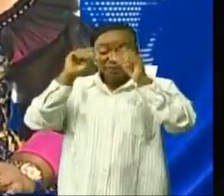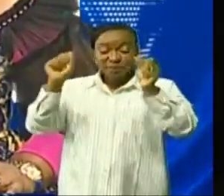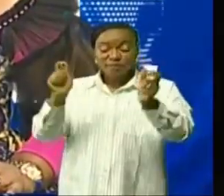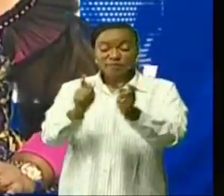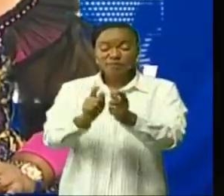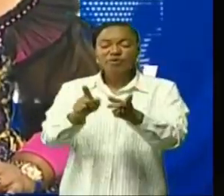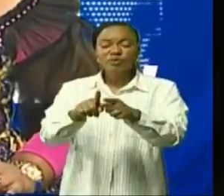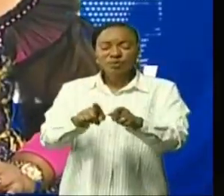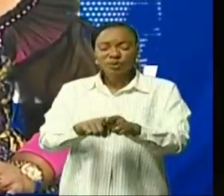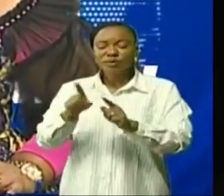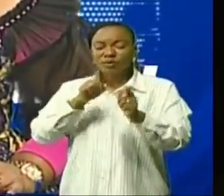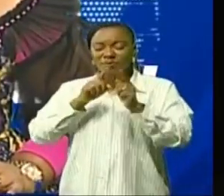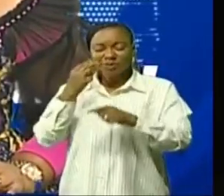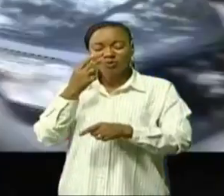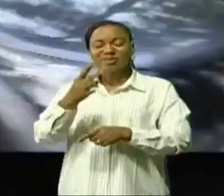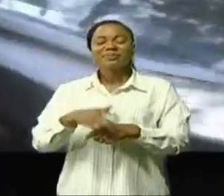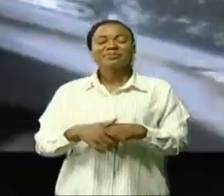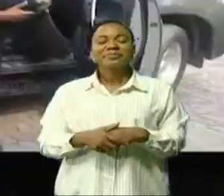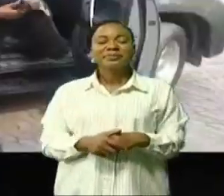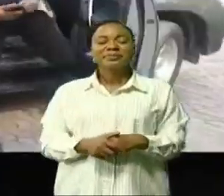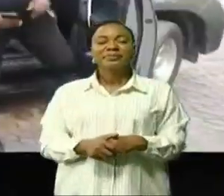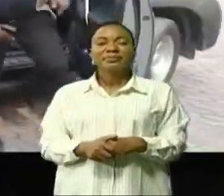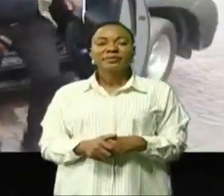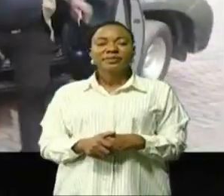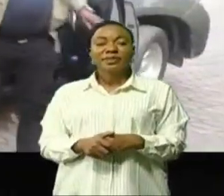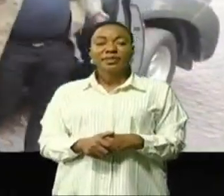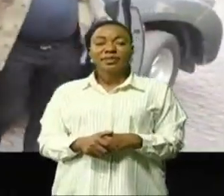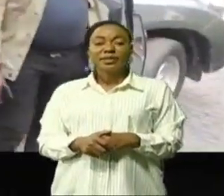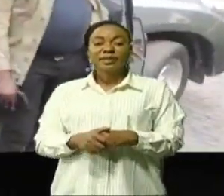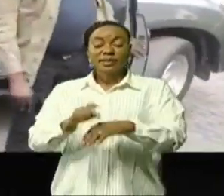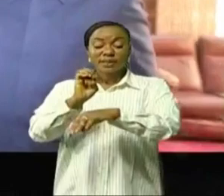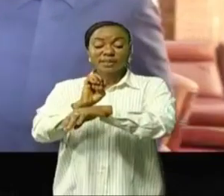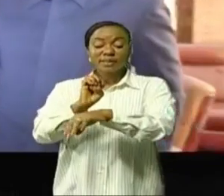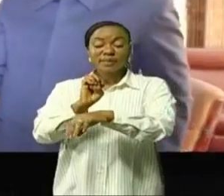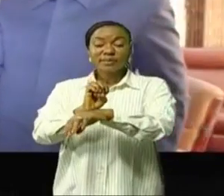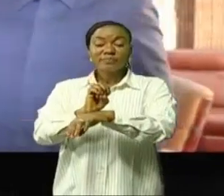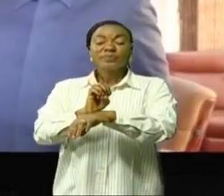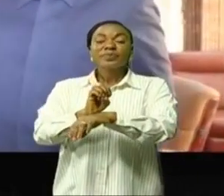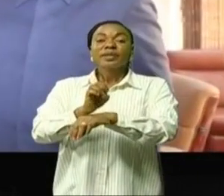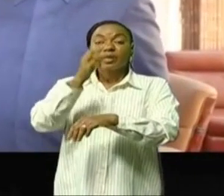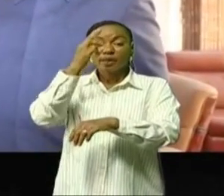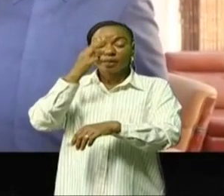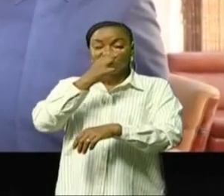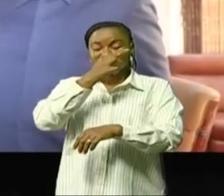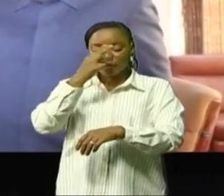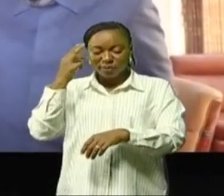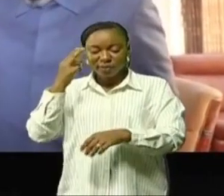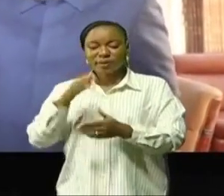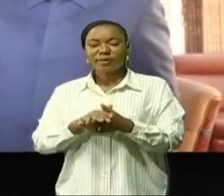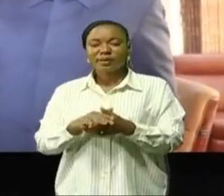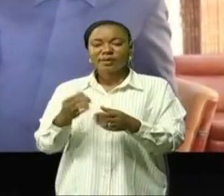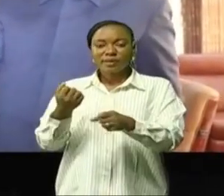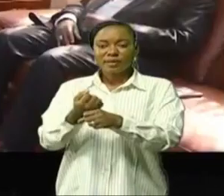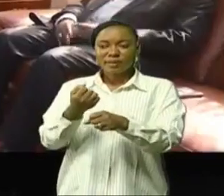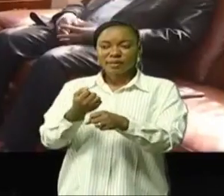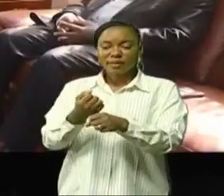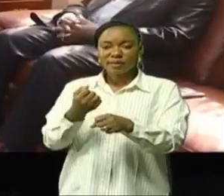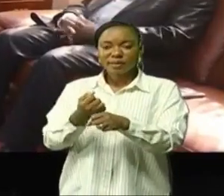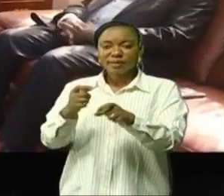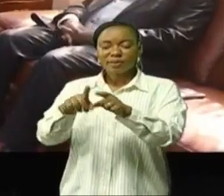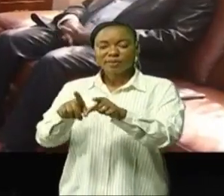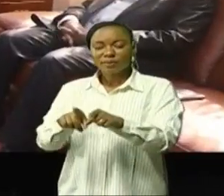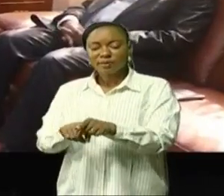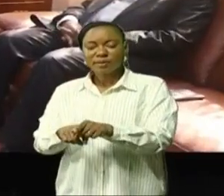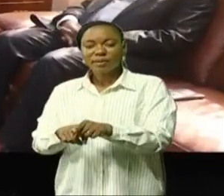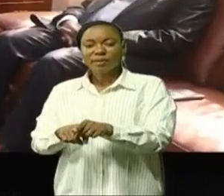Ndaïe et Tsurbo Chimanga. L'église catholique à travers la conférence épiscopale nationale du Congo soutient toutes les démarches entreprises par le chef de l